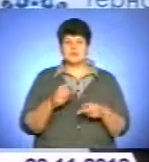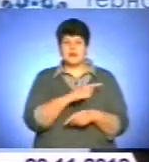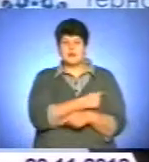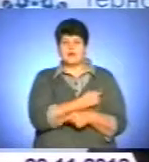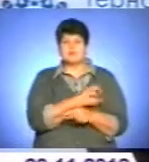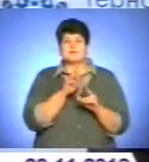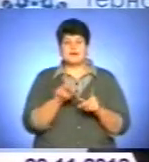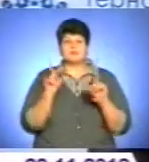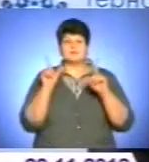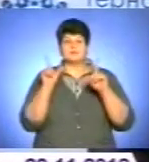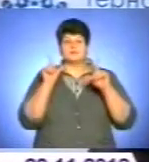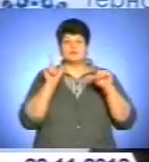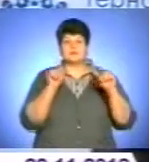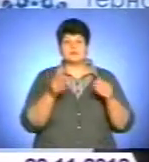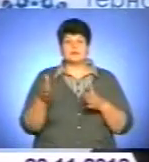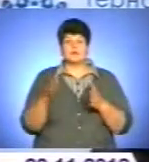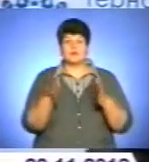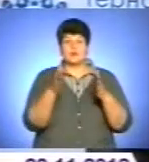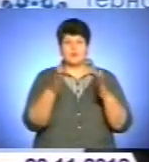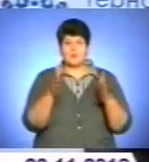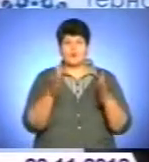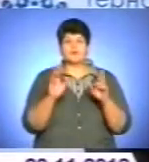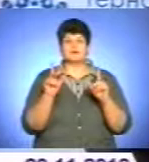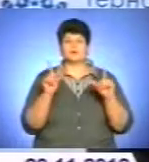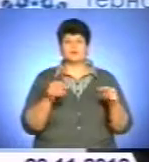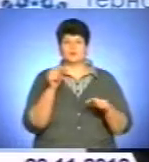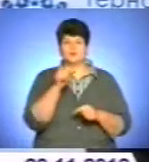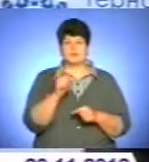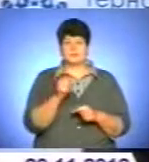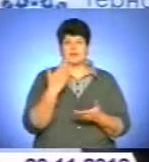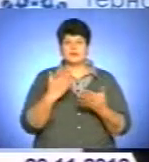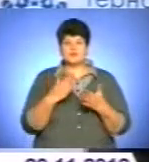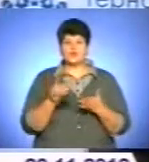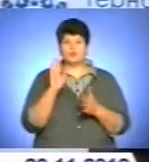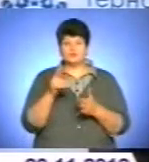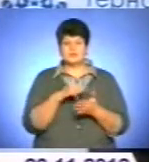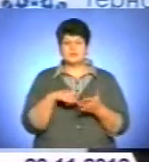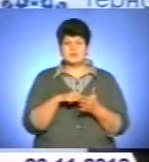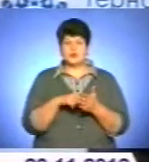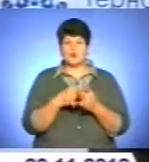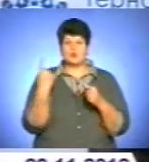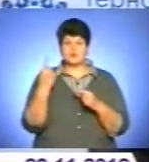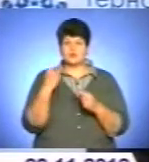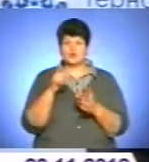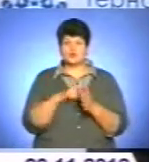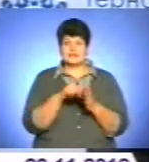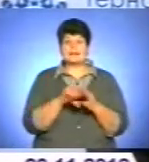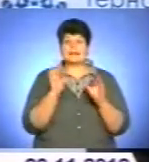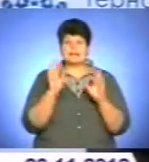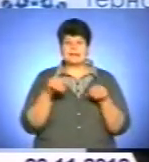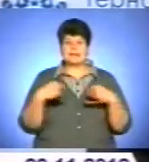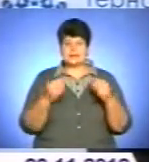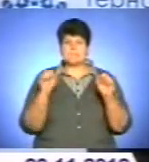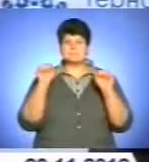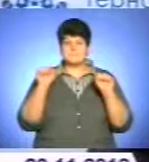як їй добиратися по тих дорогах, які вже говорилися, як їй добиратися. Якщо буде місто обласного значення, це дає право, це не кажу обов'язково, але дає право